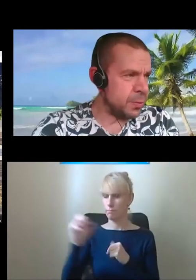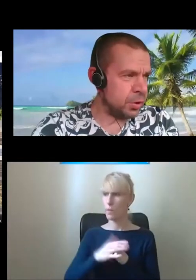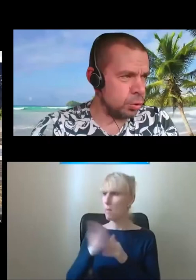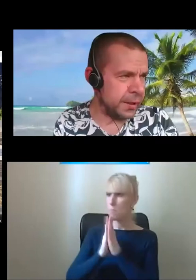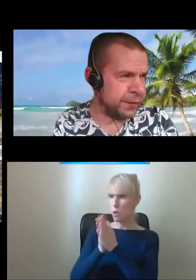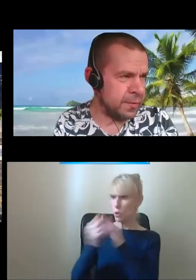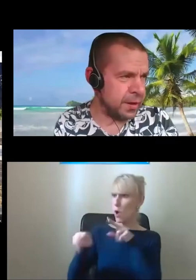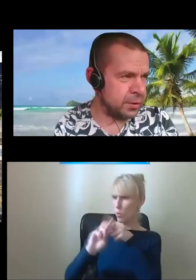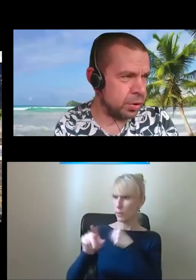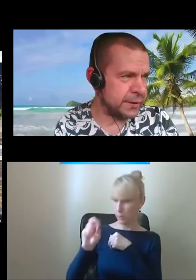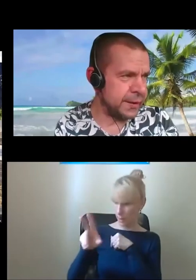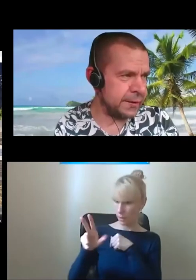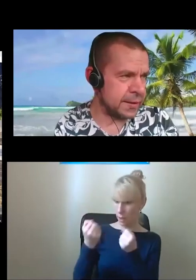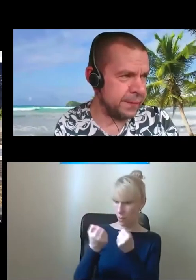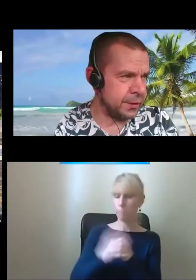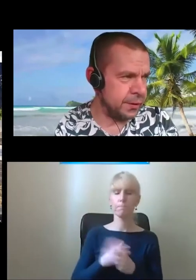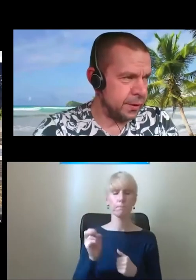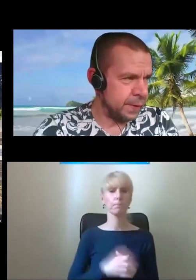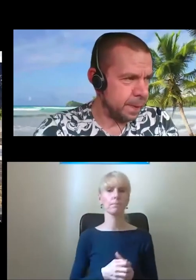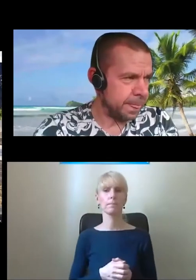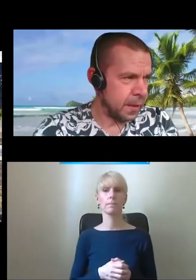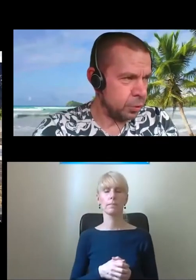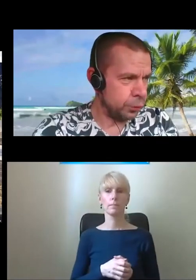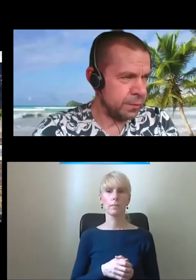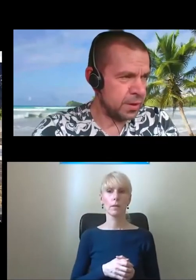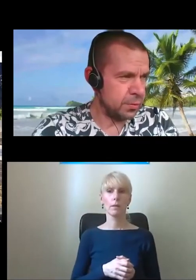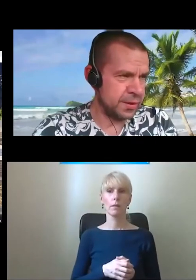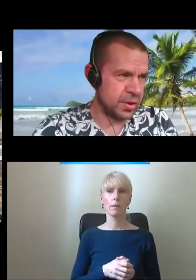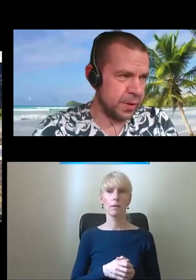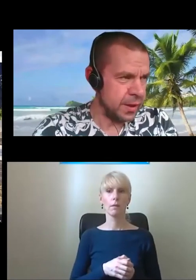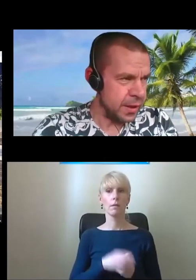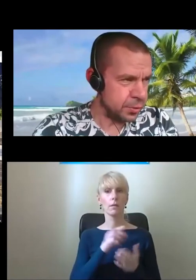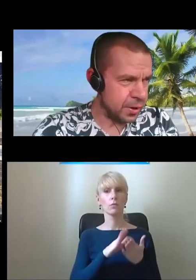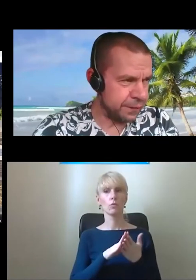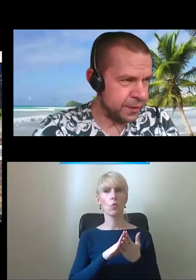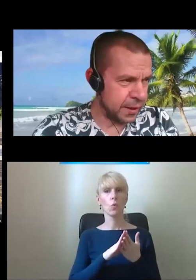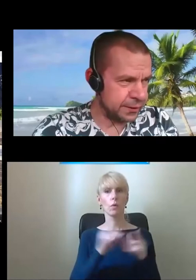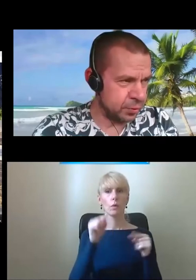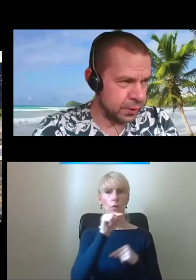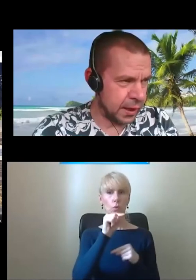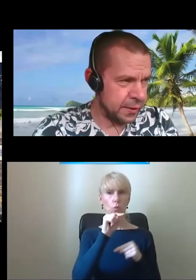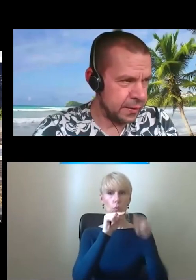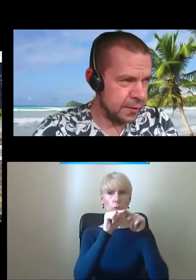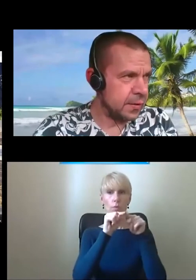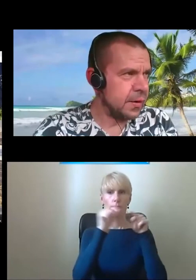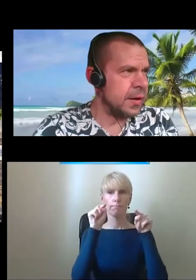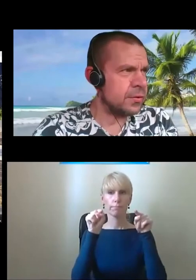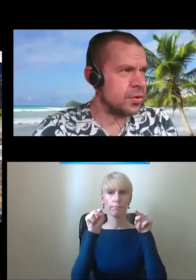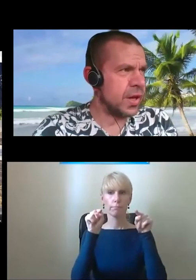podjechaliśmy tutaj, w tym miejscu. To jest jedna z wind. Tu w tym miejscu jesteśmy. Druga winda jest tutaj.